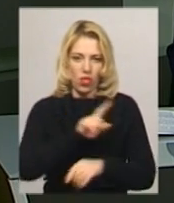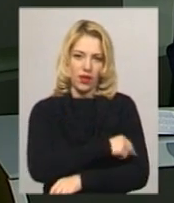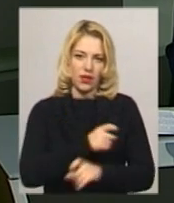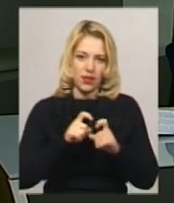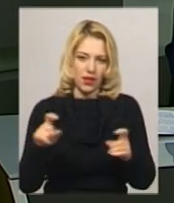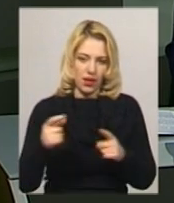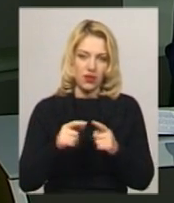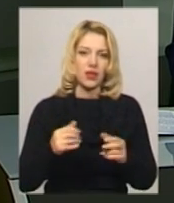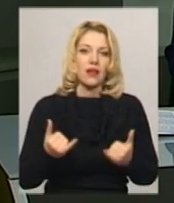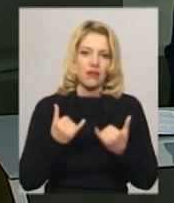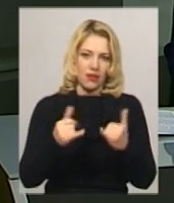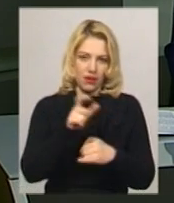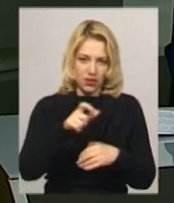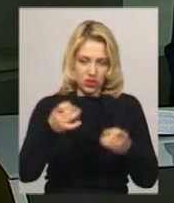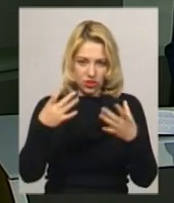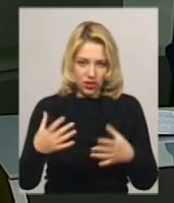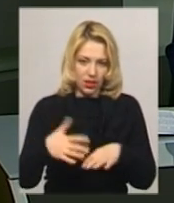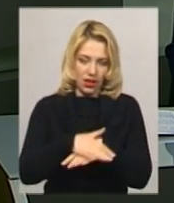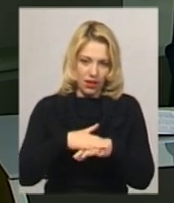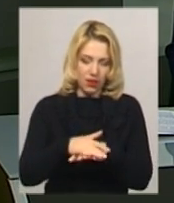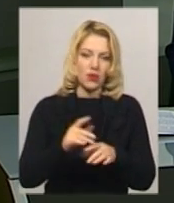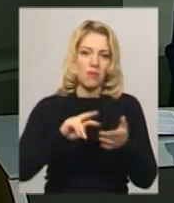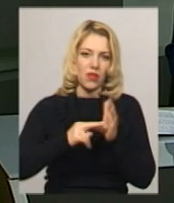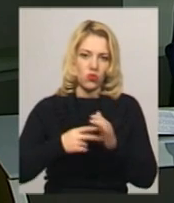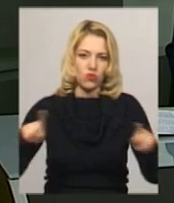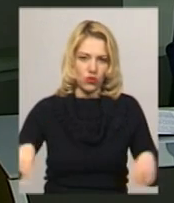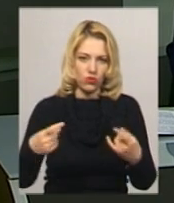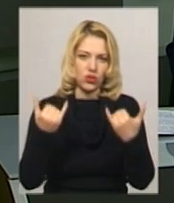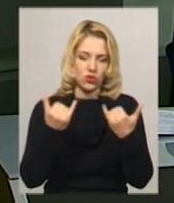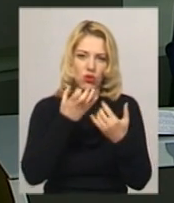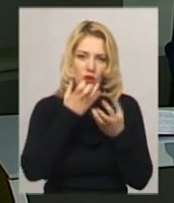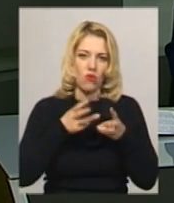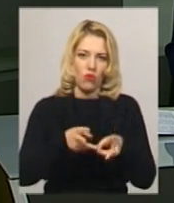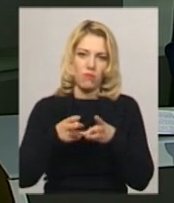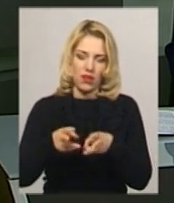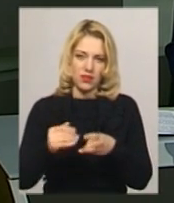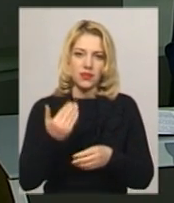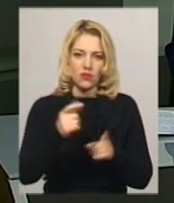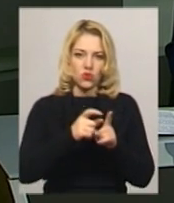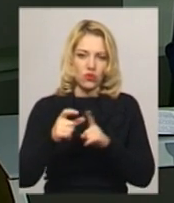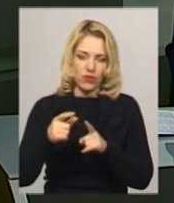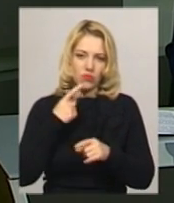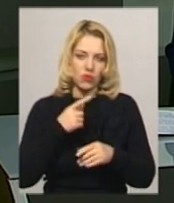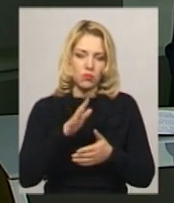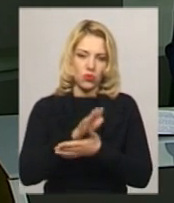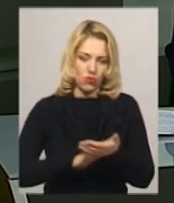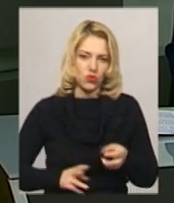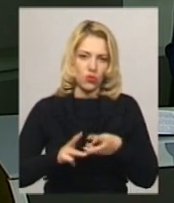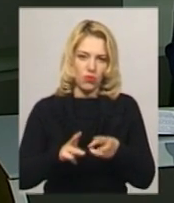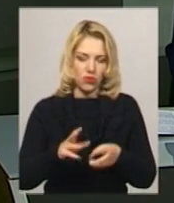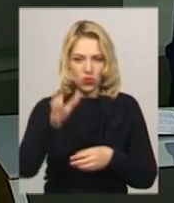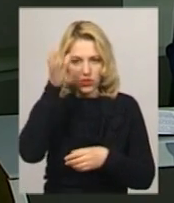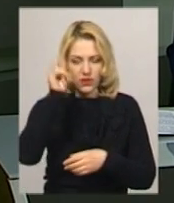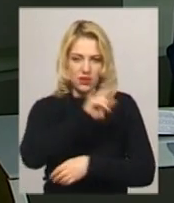опалення планують відновити сьогодні. Про це каже заступник міського голови Анатолій Нестерук. За його словами, зараз продовжують опалюватись